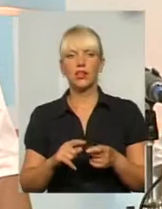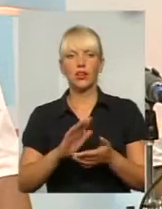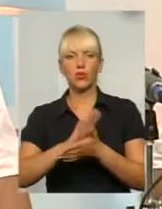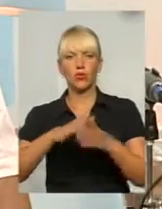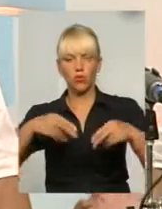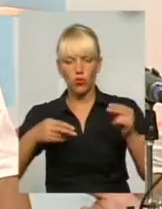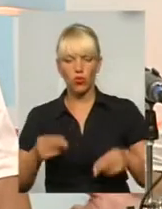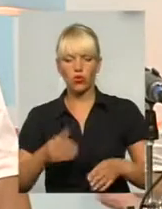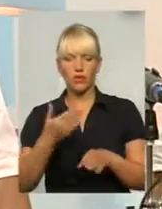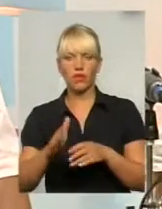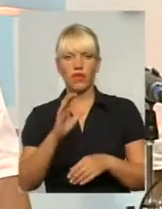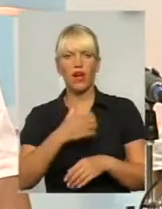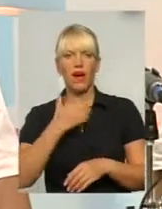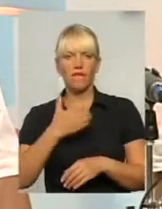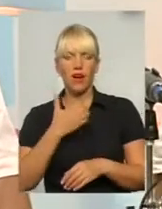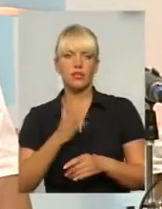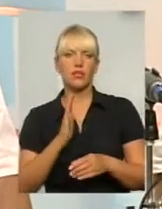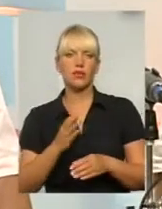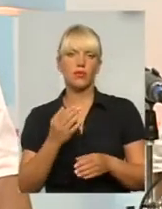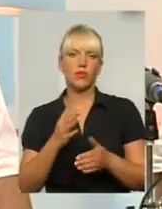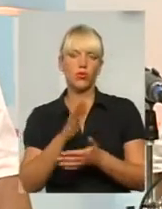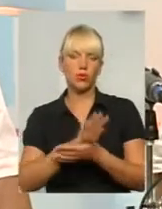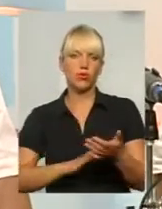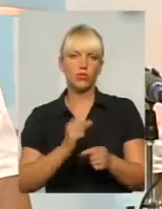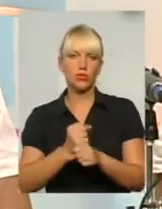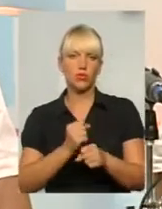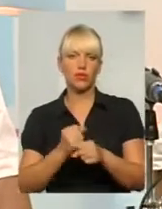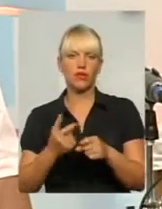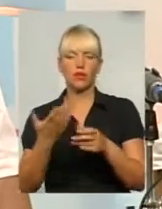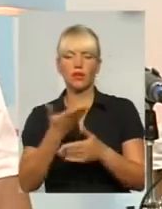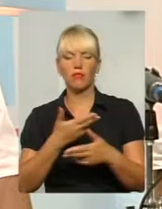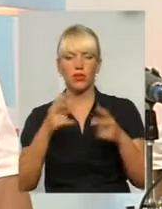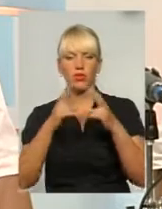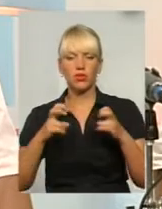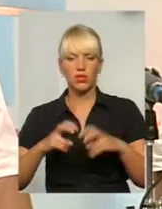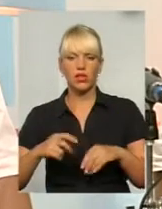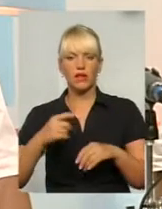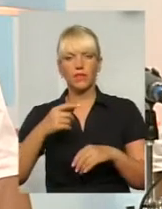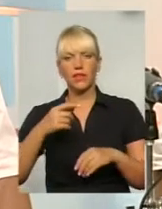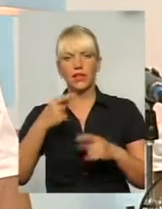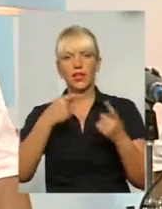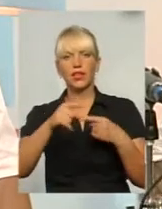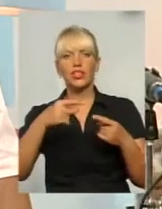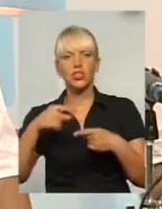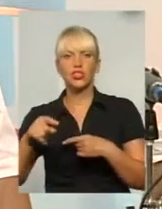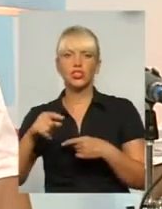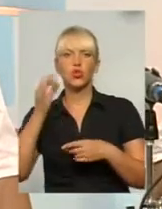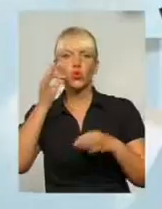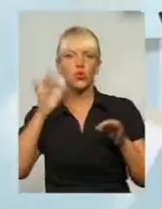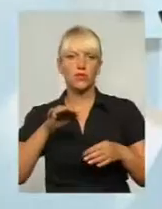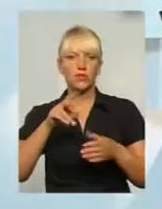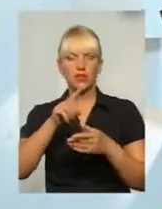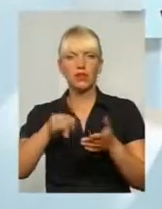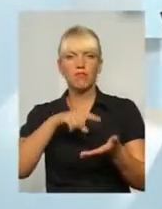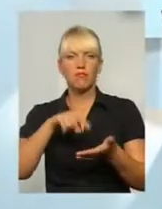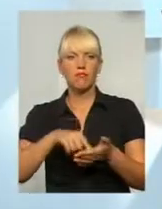виділяємо аванс і починаємо розробляти. Ми вже дослідили, вивчили досвід інших міст і вже свої пропозиції, те,